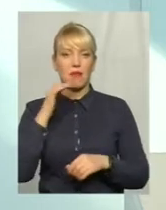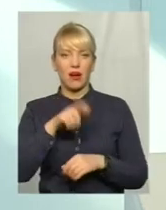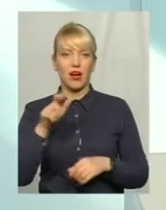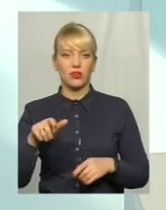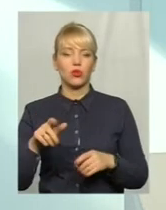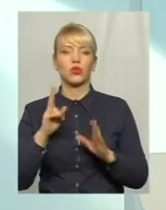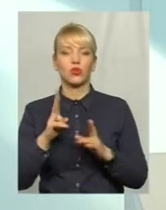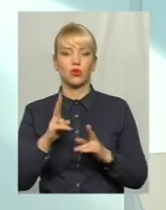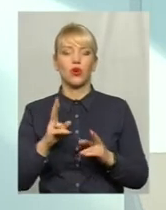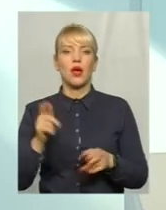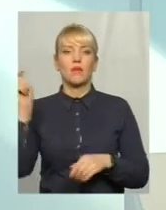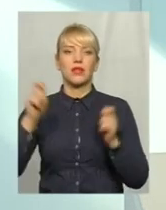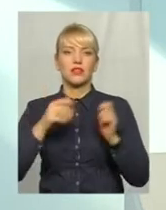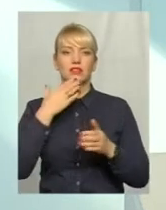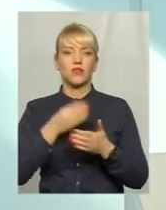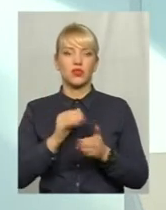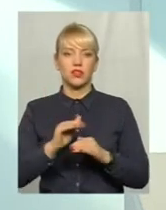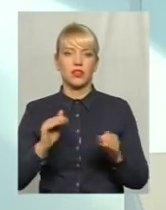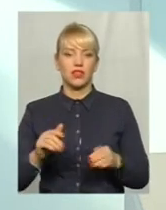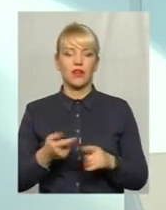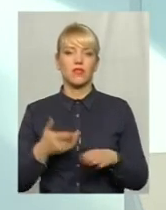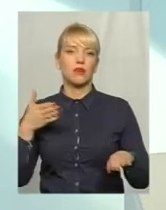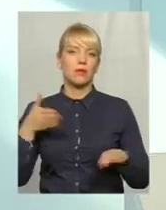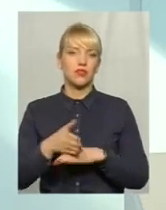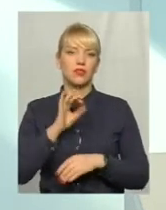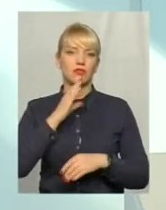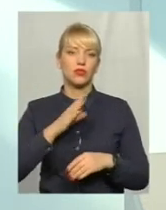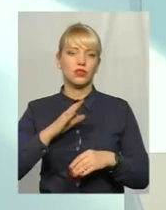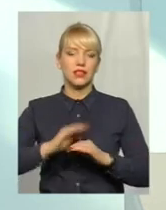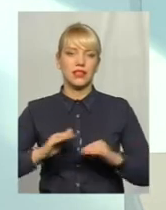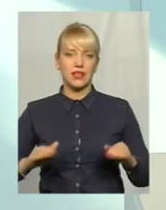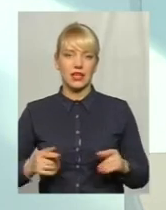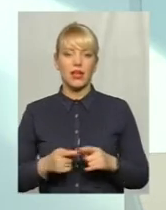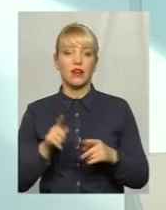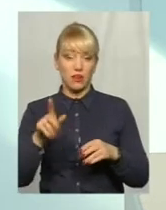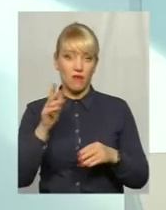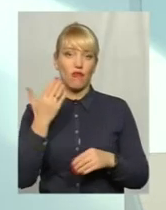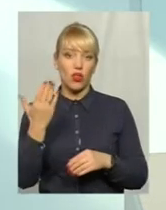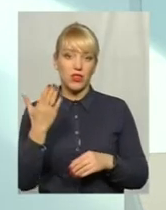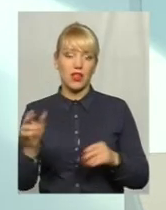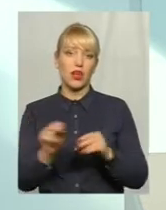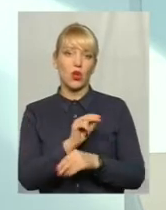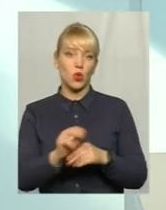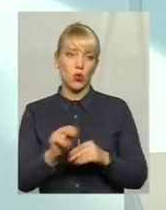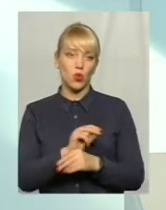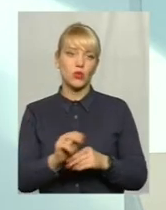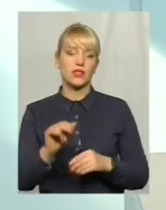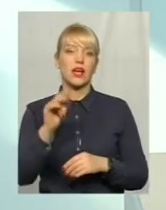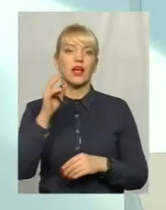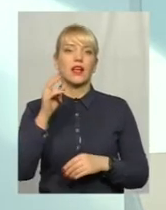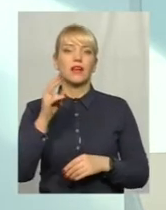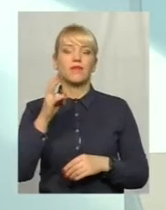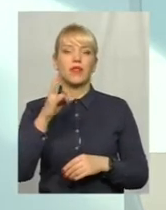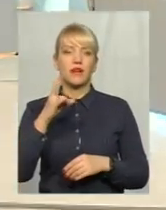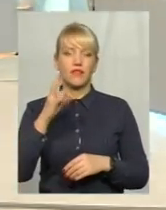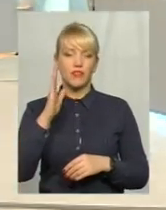дітей, внуків, вони лікуються і в інших відділеннях міської лікарні. На них поширюється ота програма «Ліки на тумбочку», яка працює